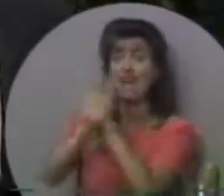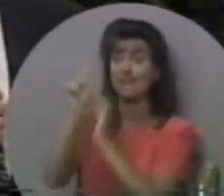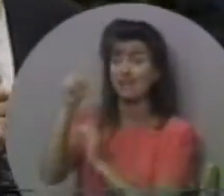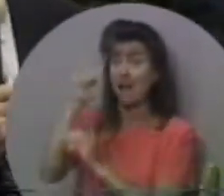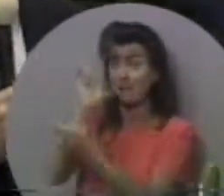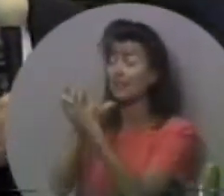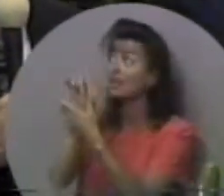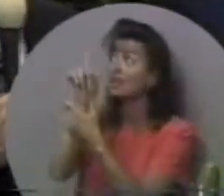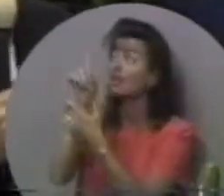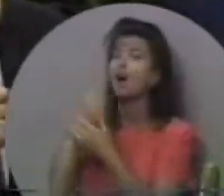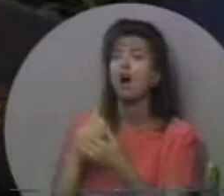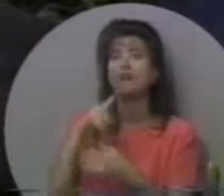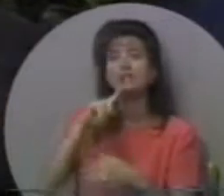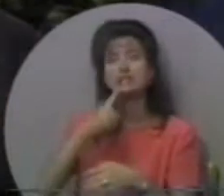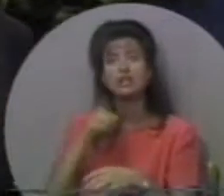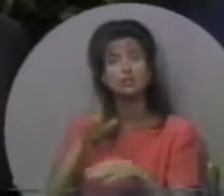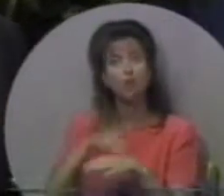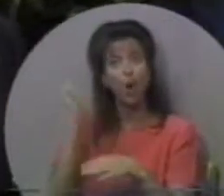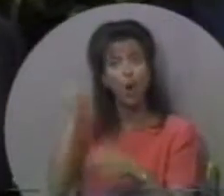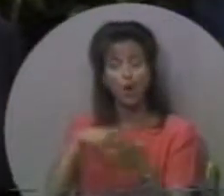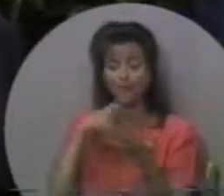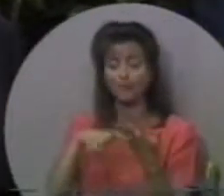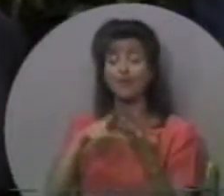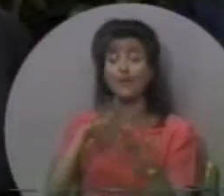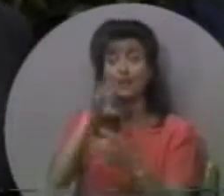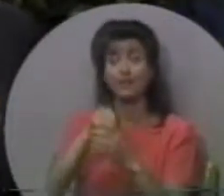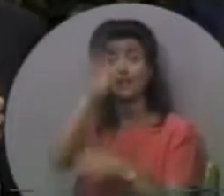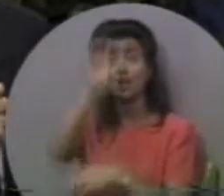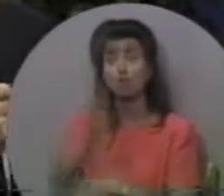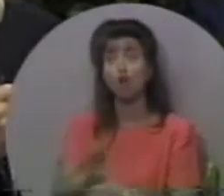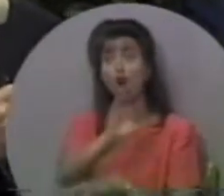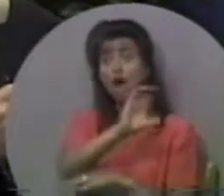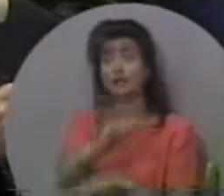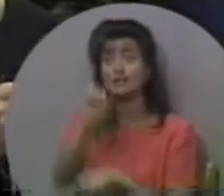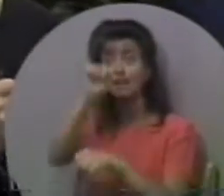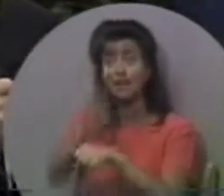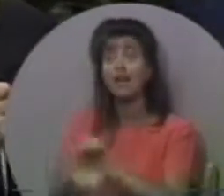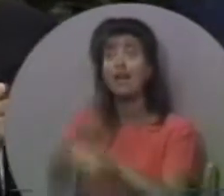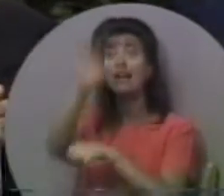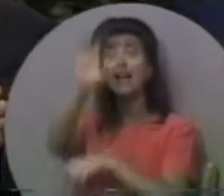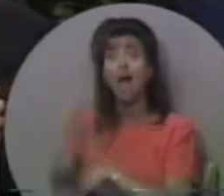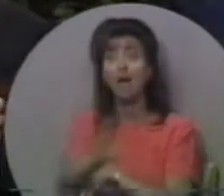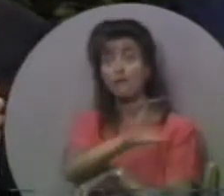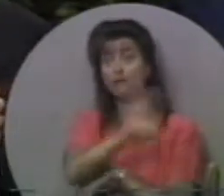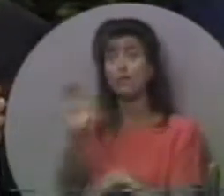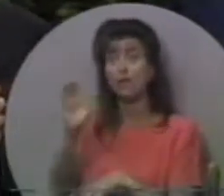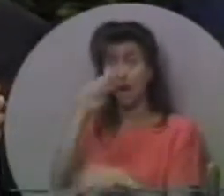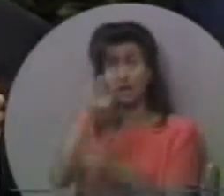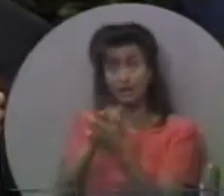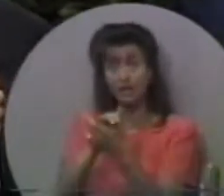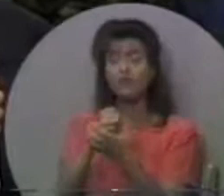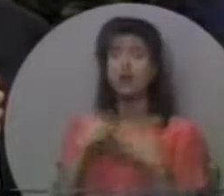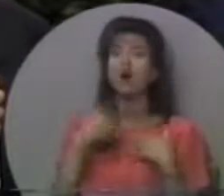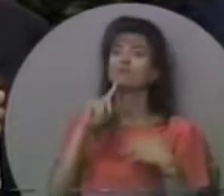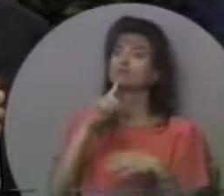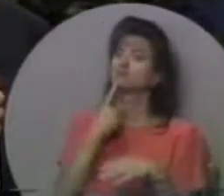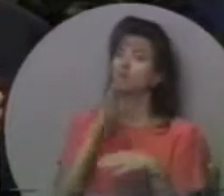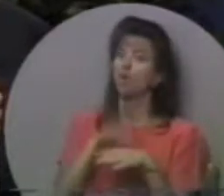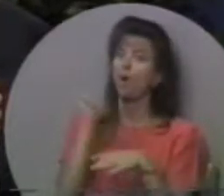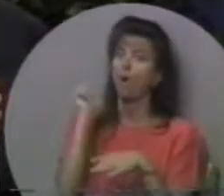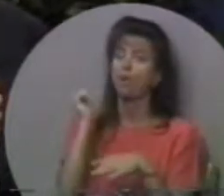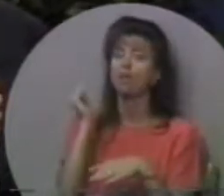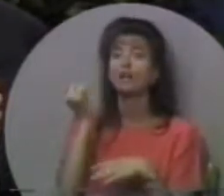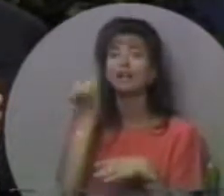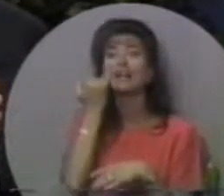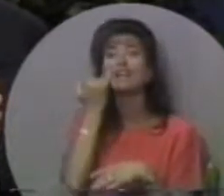небеса, я маю серйозний поклик. Якщо я вірю в Хрест Голгофи, я маю серйозний поклик. Якщо